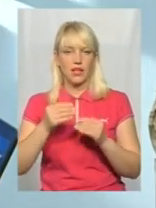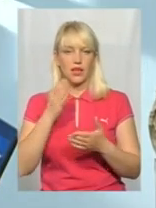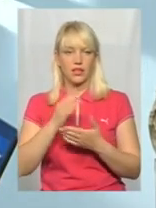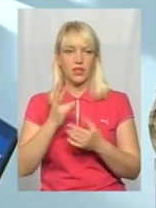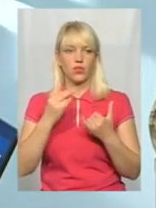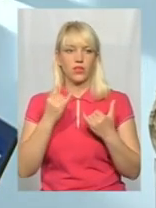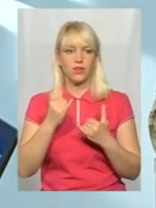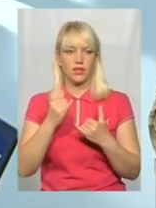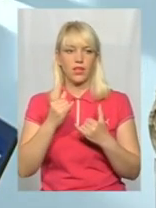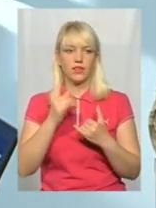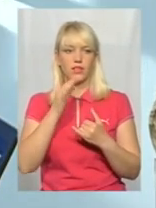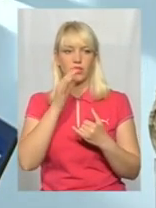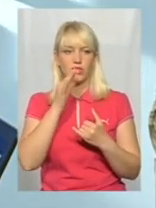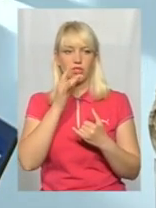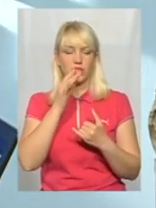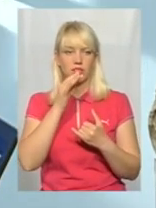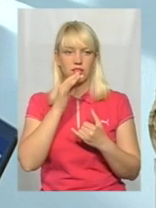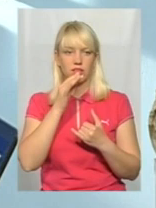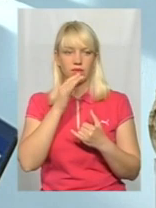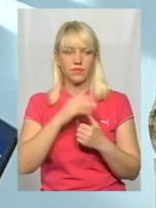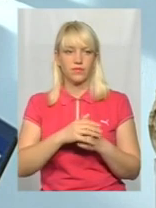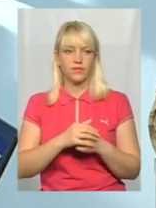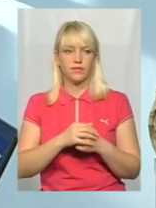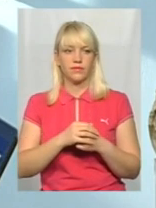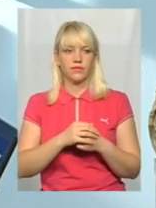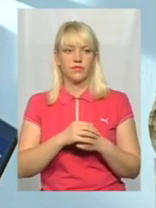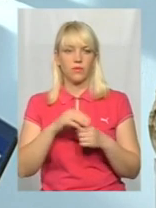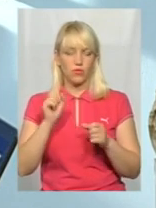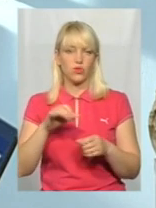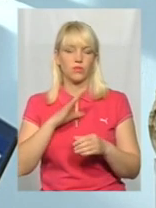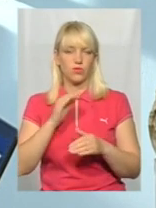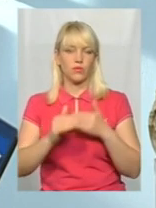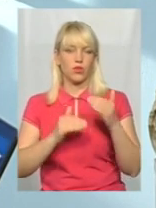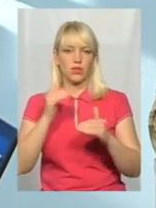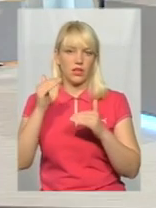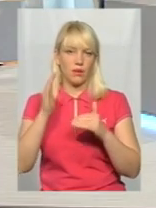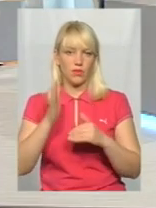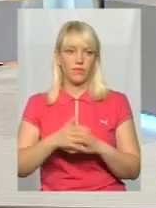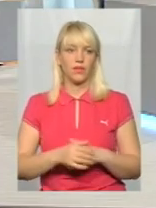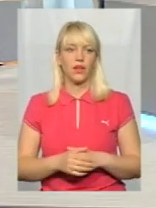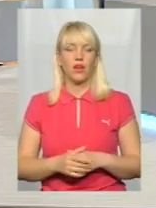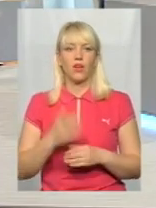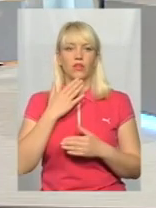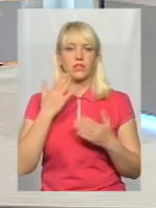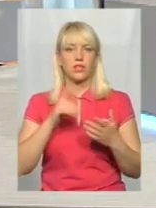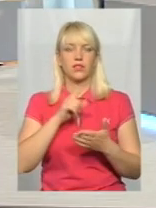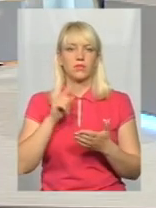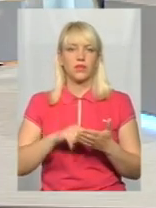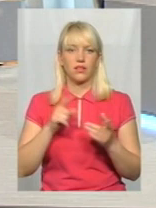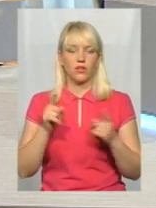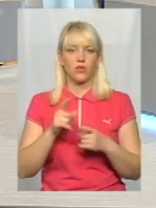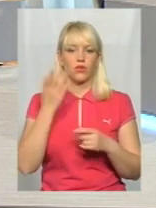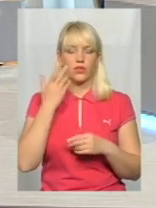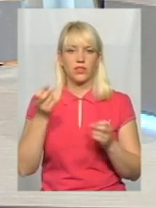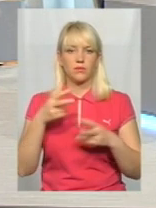може ми дійдемо, не може, а ми до цього з часом дійдемо. Скажіть, останнє питання, дуже коротко, коли все ж таки